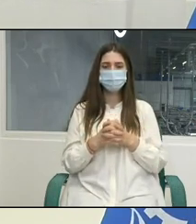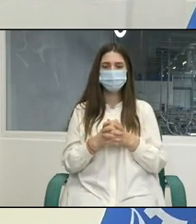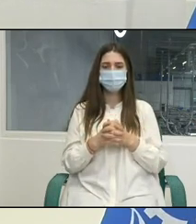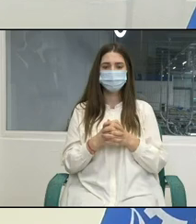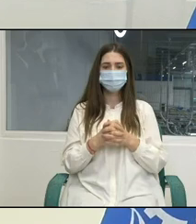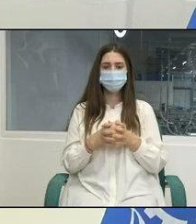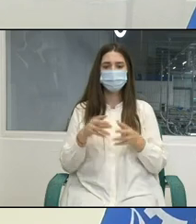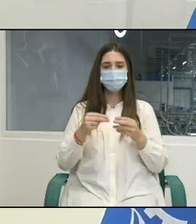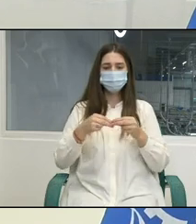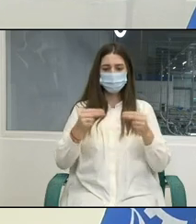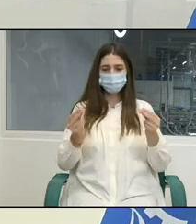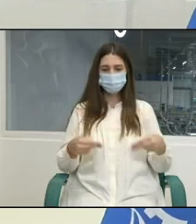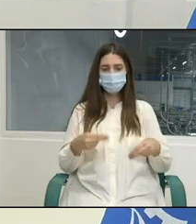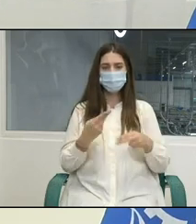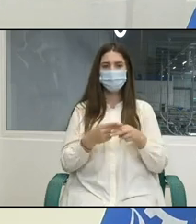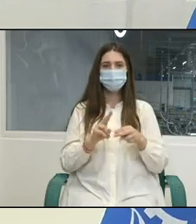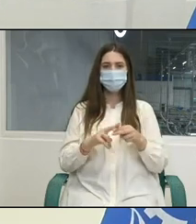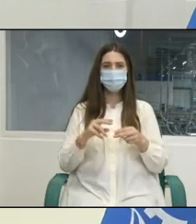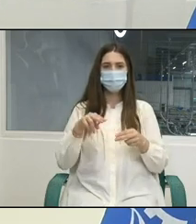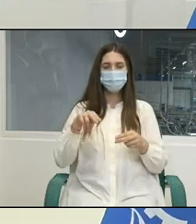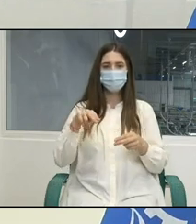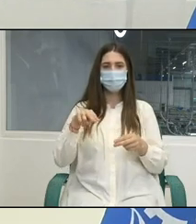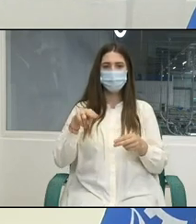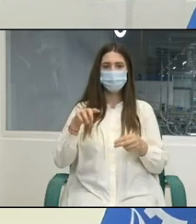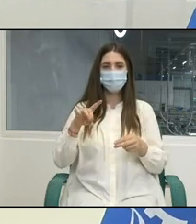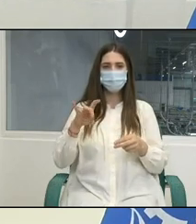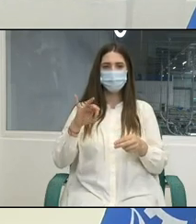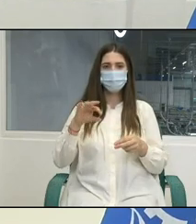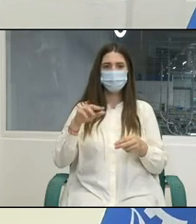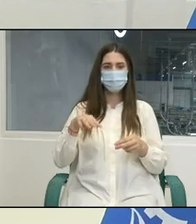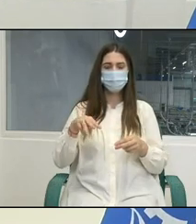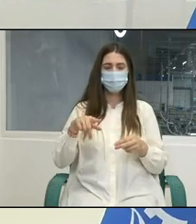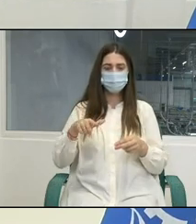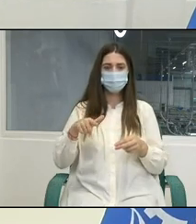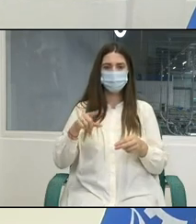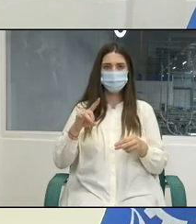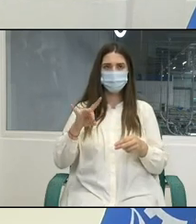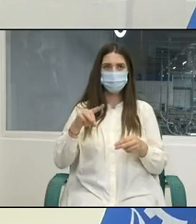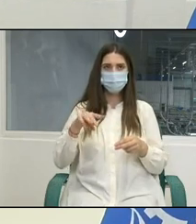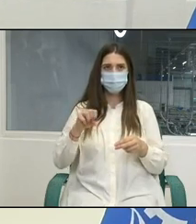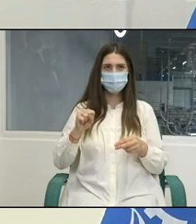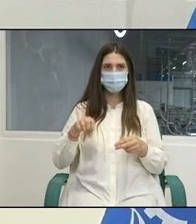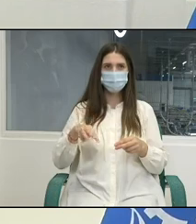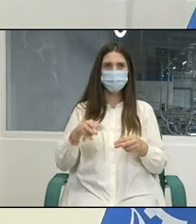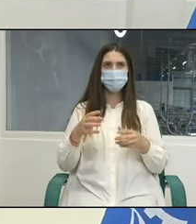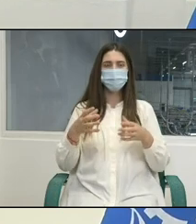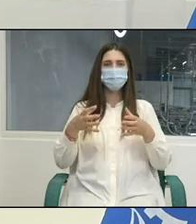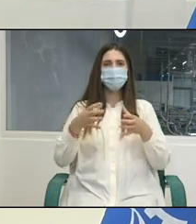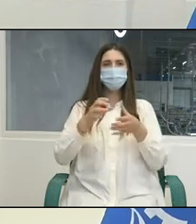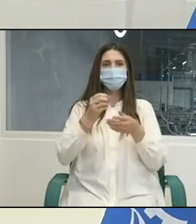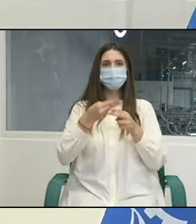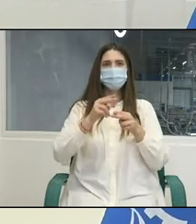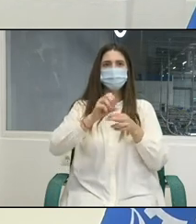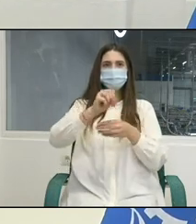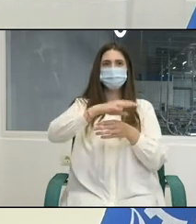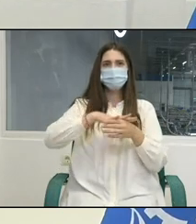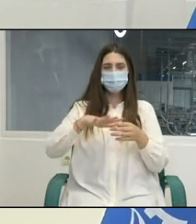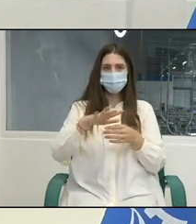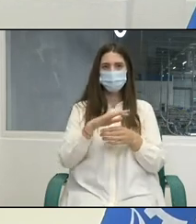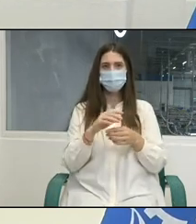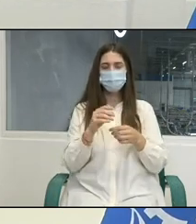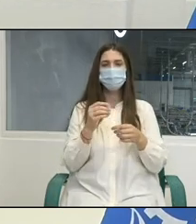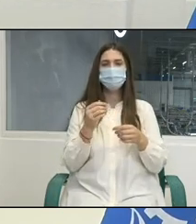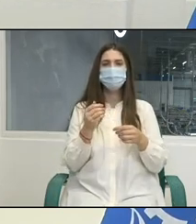Semnarea unui program de țară privind munca decentă ține de promovarea importanței dialogului social și a celor care